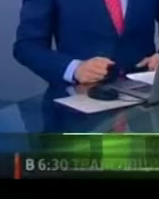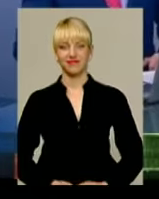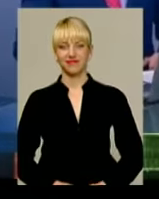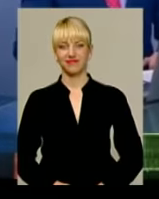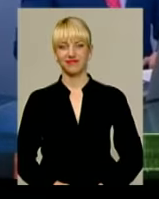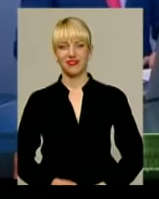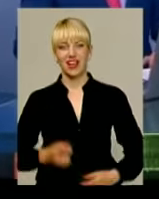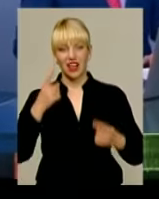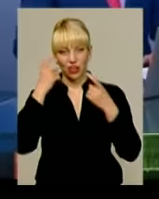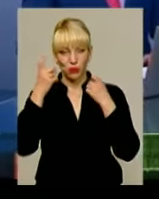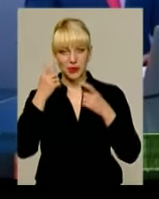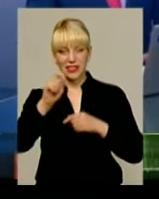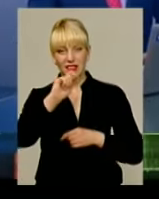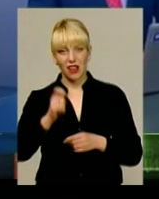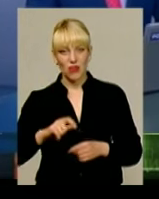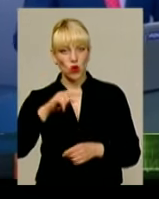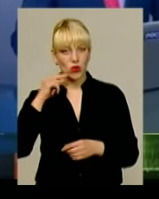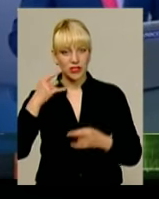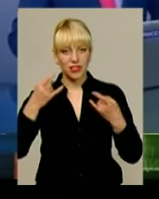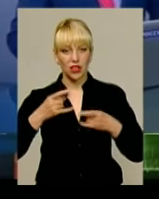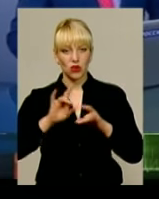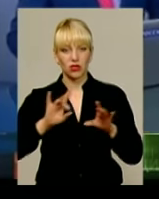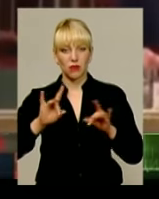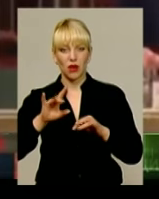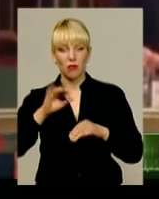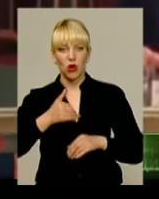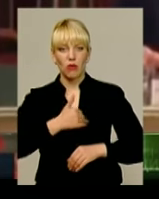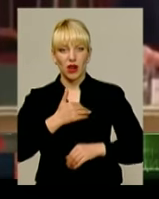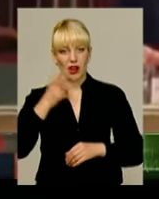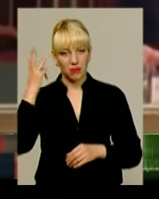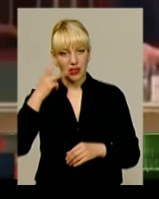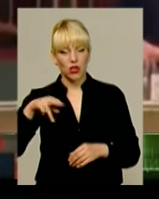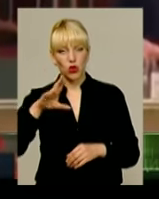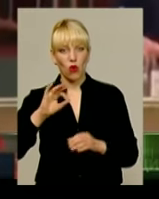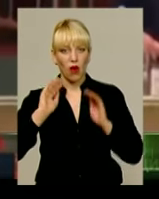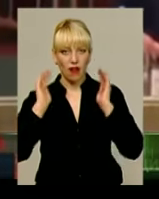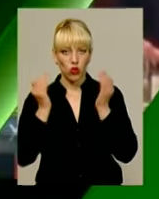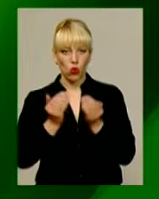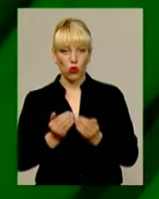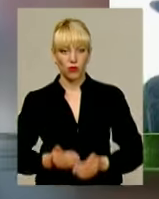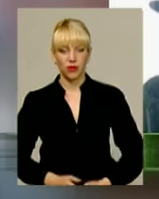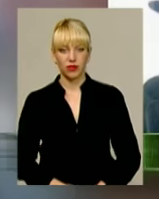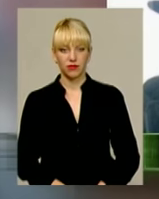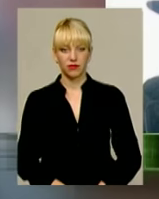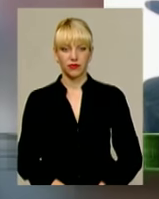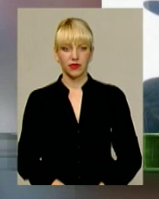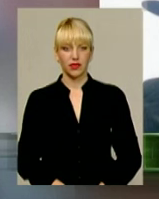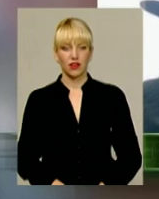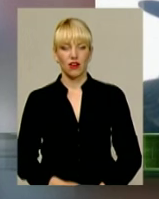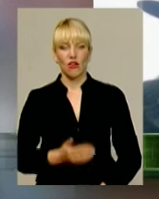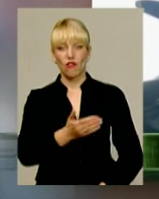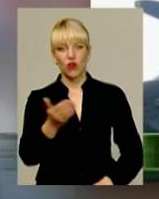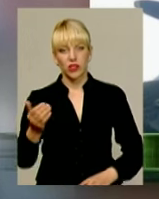Інформаційна війна. Російське телебачення розповідає про прагнення Хмельниччини до автономії. Вони